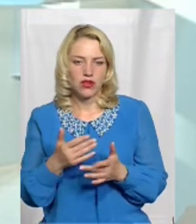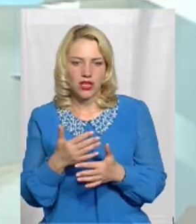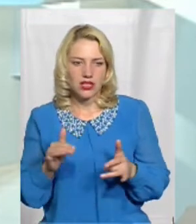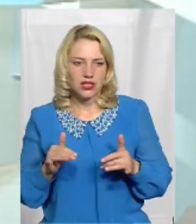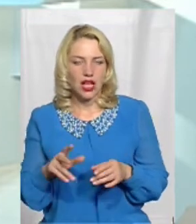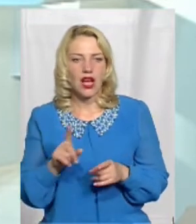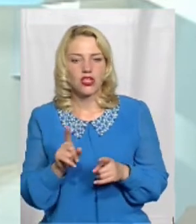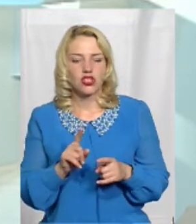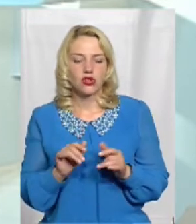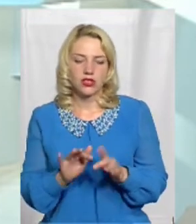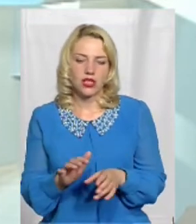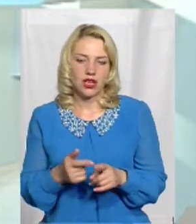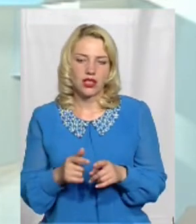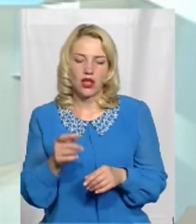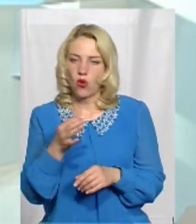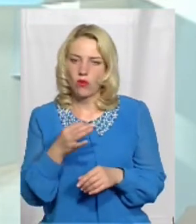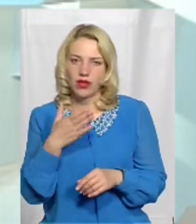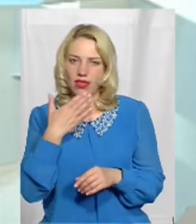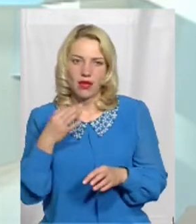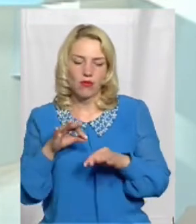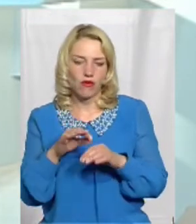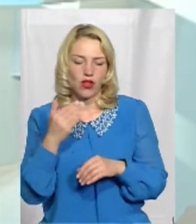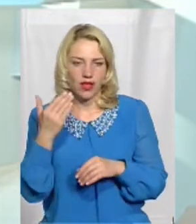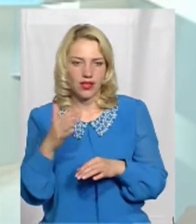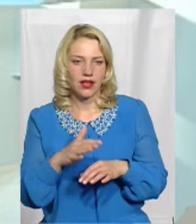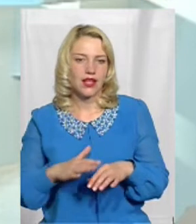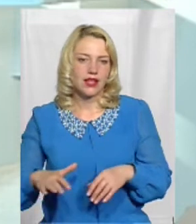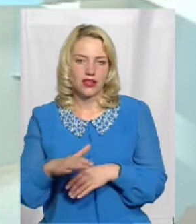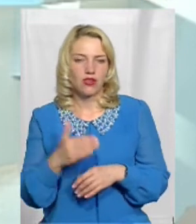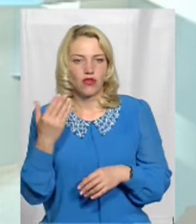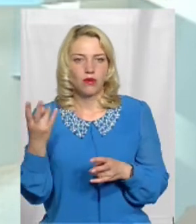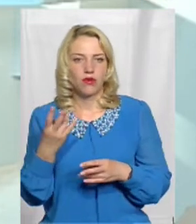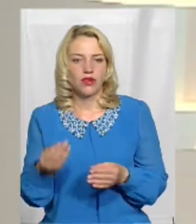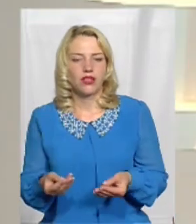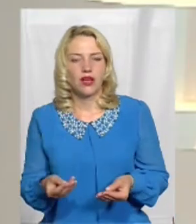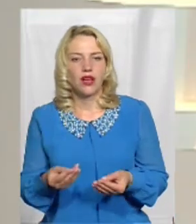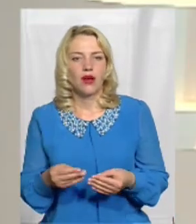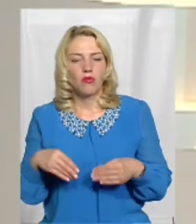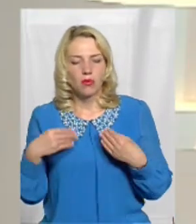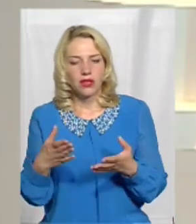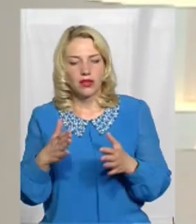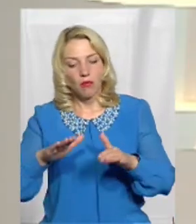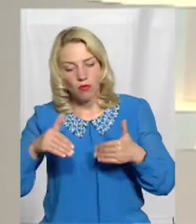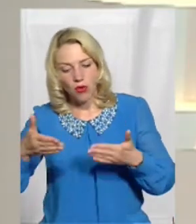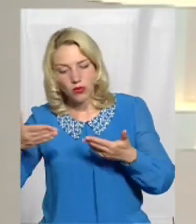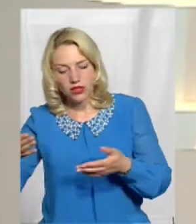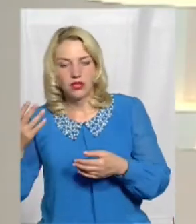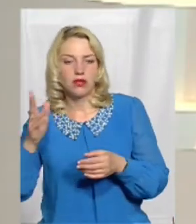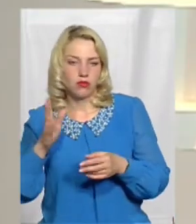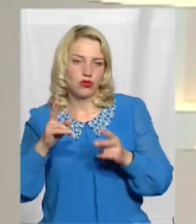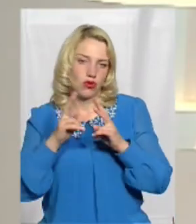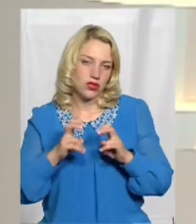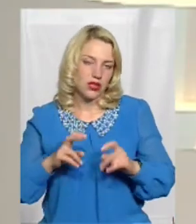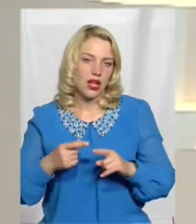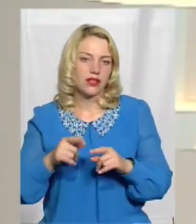що заходи обласні не проводяться на їх території То мають вони подавати пропозицію, будуть розглядатися Там теж можна